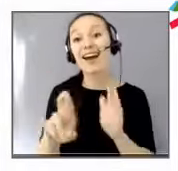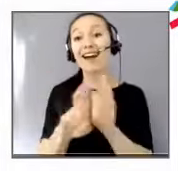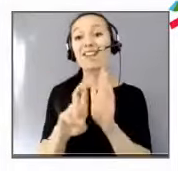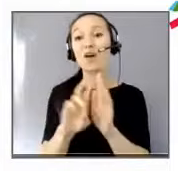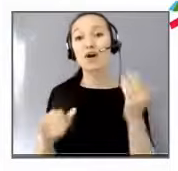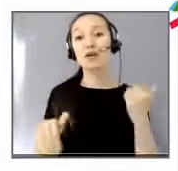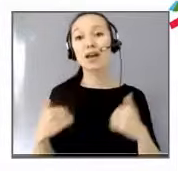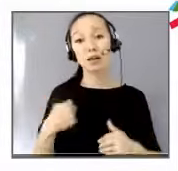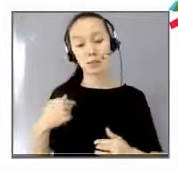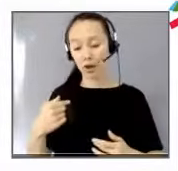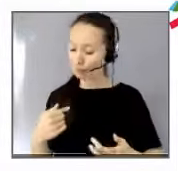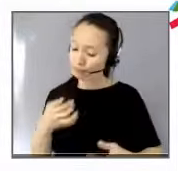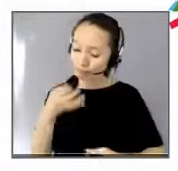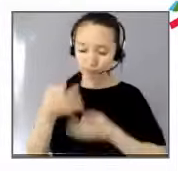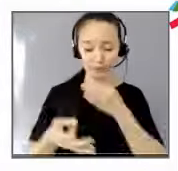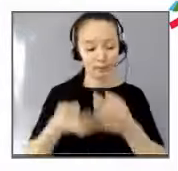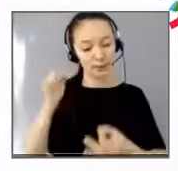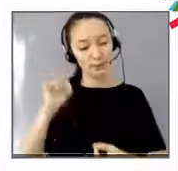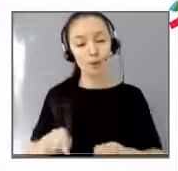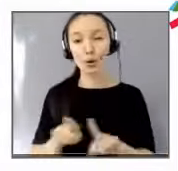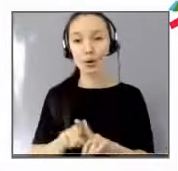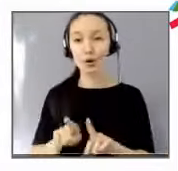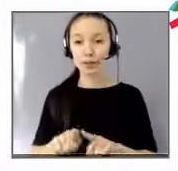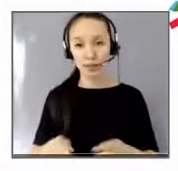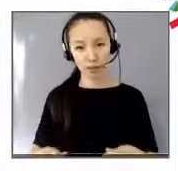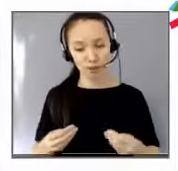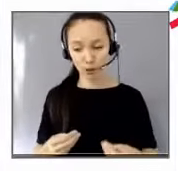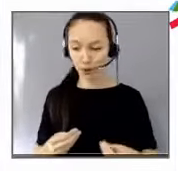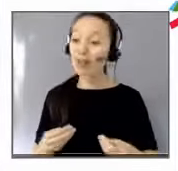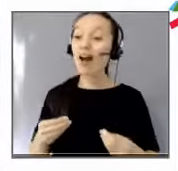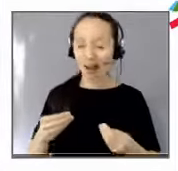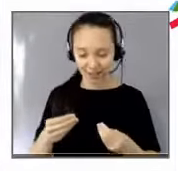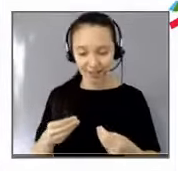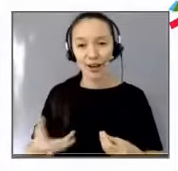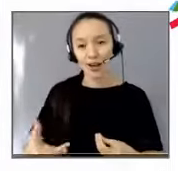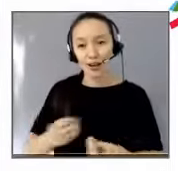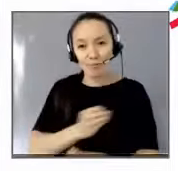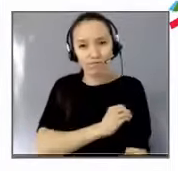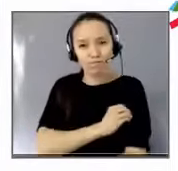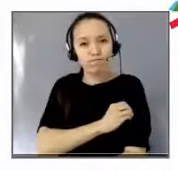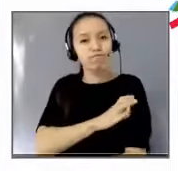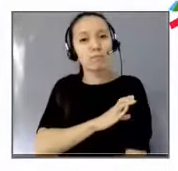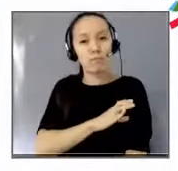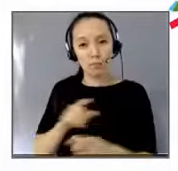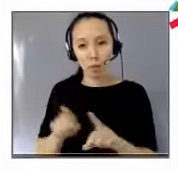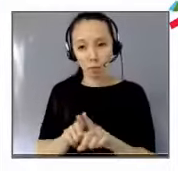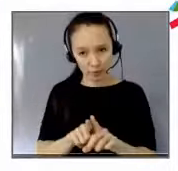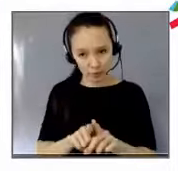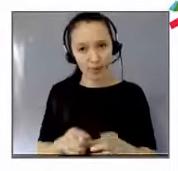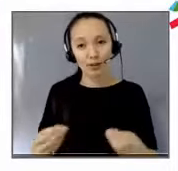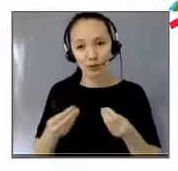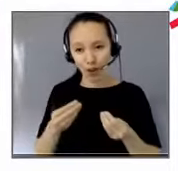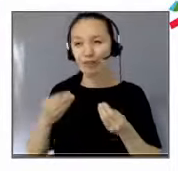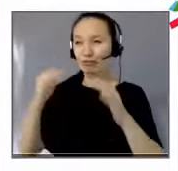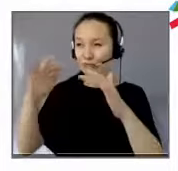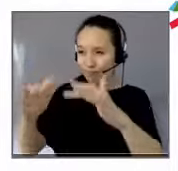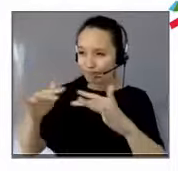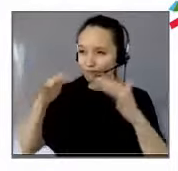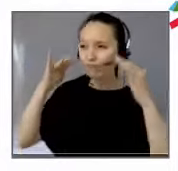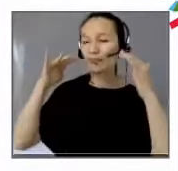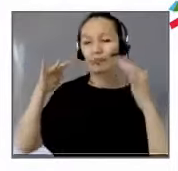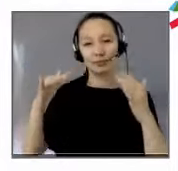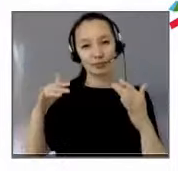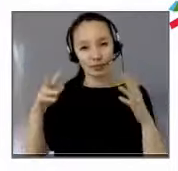de se sourcer et cette semaine a permis, je l'espère, pour les référents handicap d'avoir une source d'énergie pour pouvoir